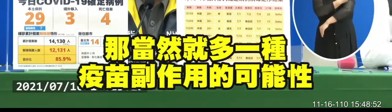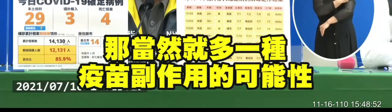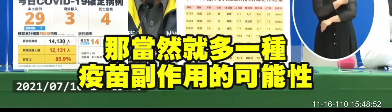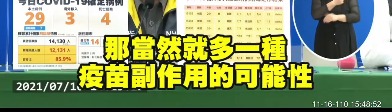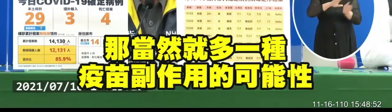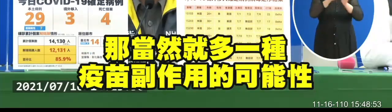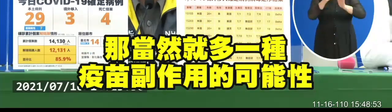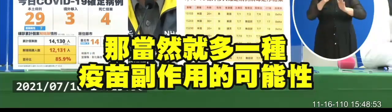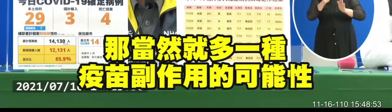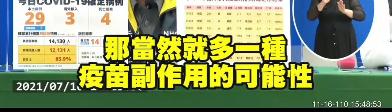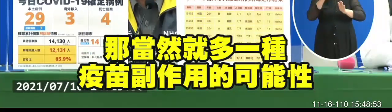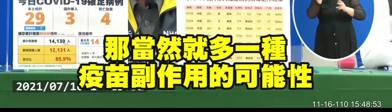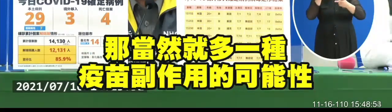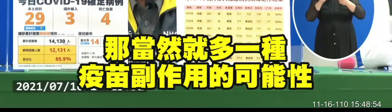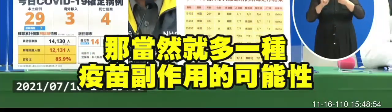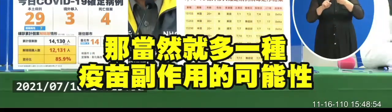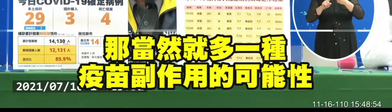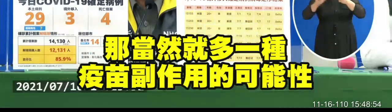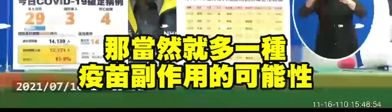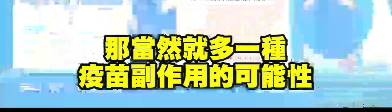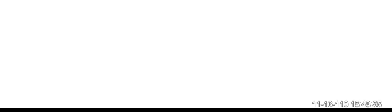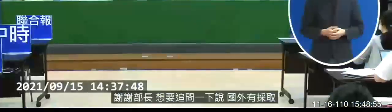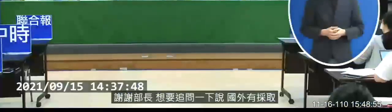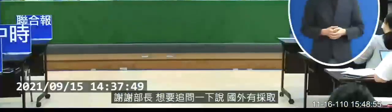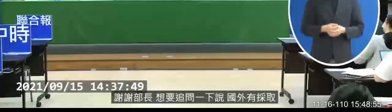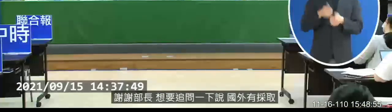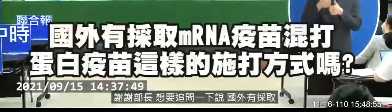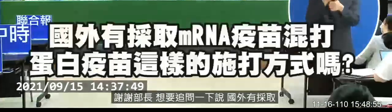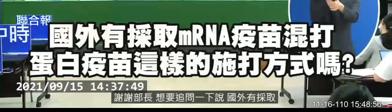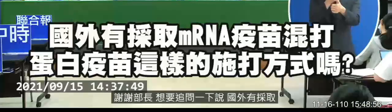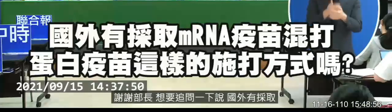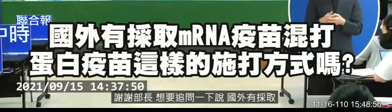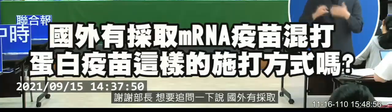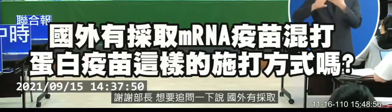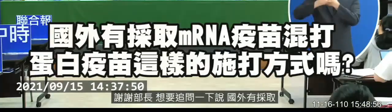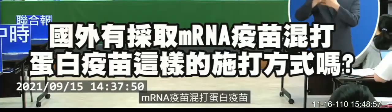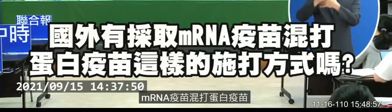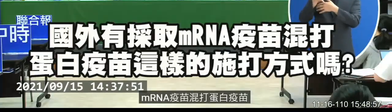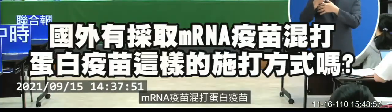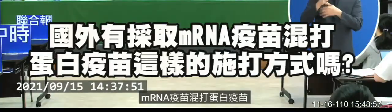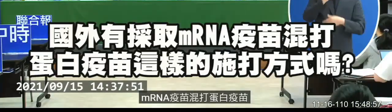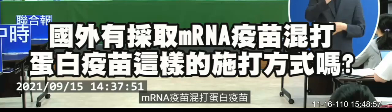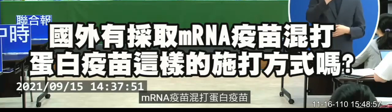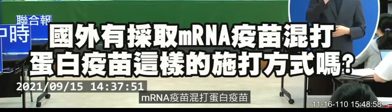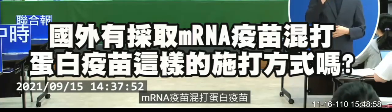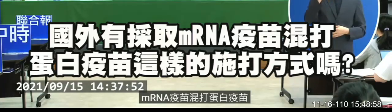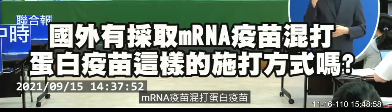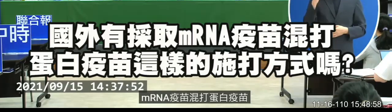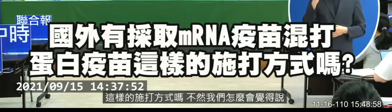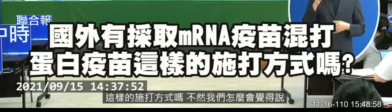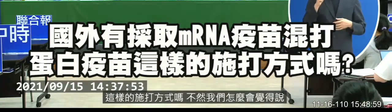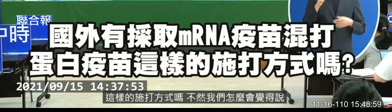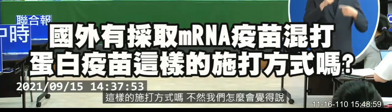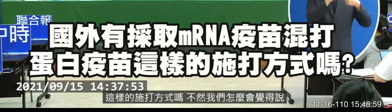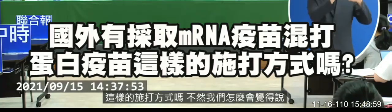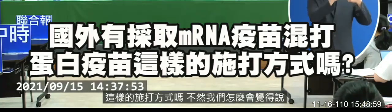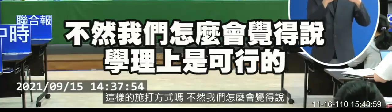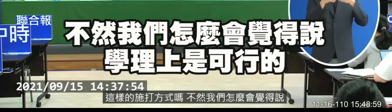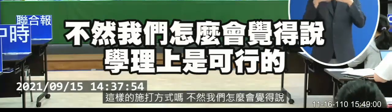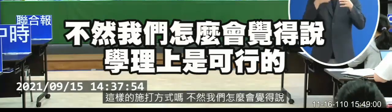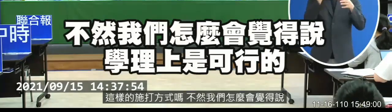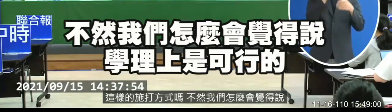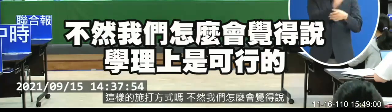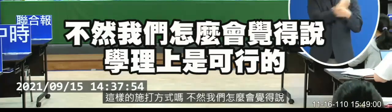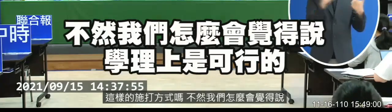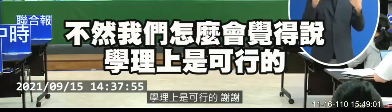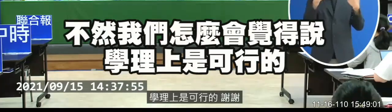那當然就多一種疫苗的副作用的可能性所以問一下說國外有採取mRNA疫苗混打蛋白疫苗這樣的施打方式嗎